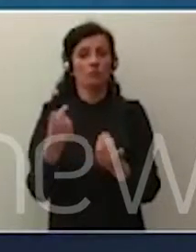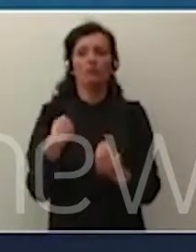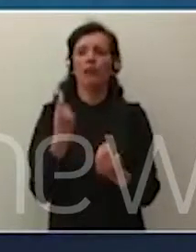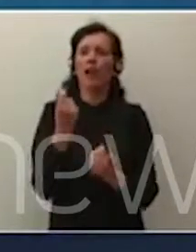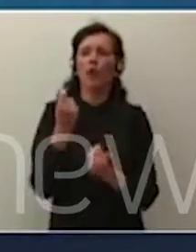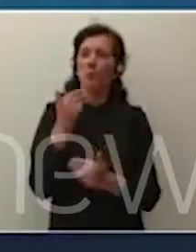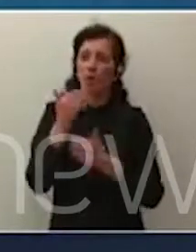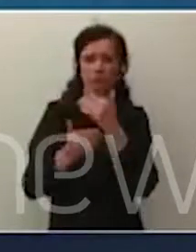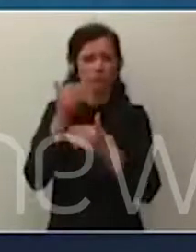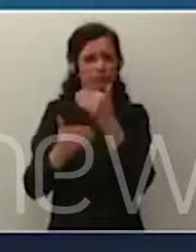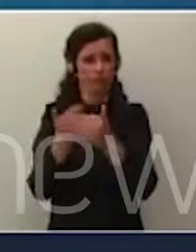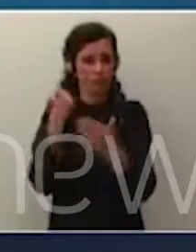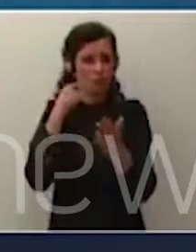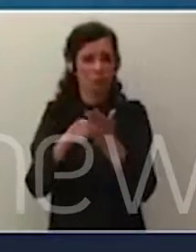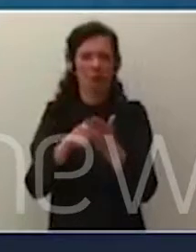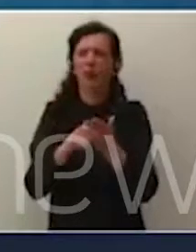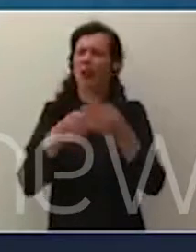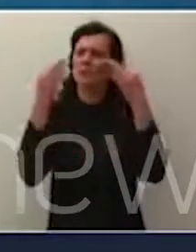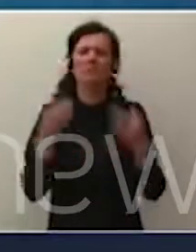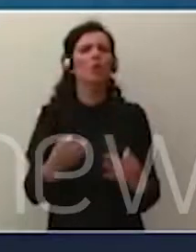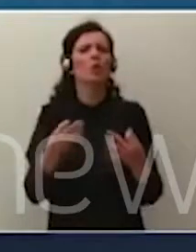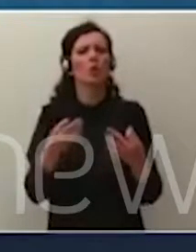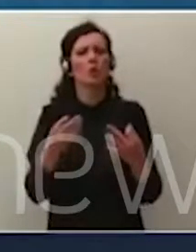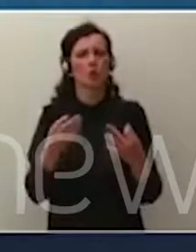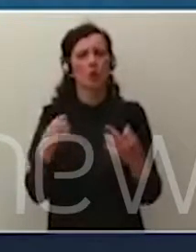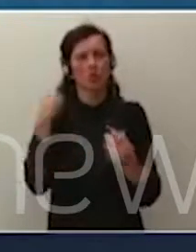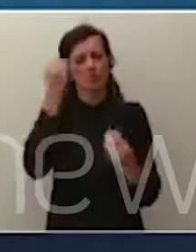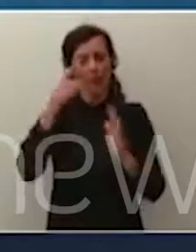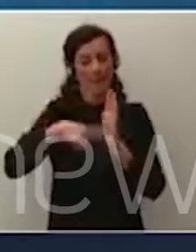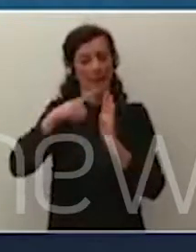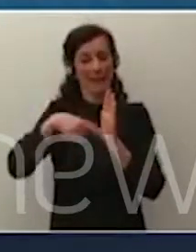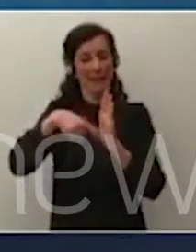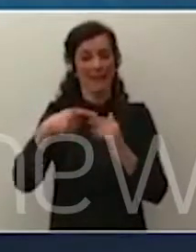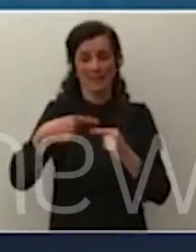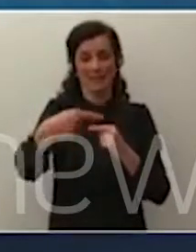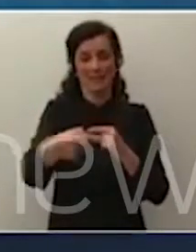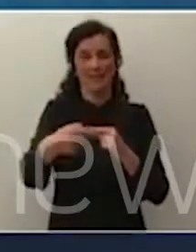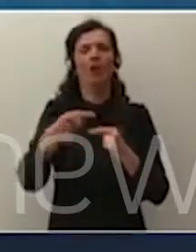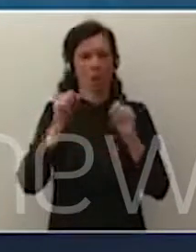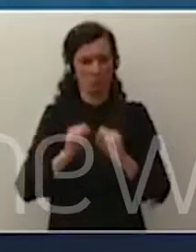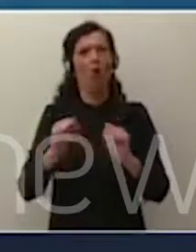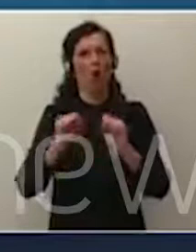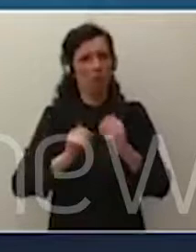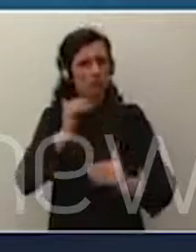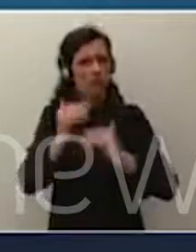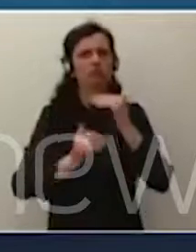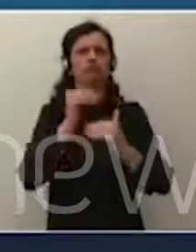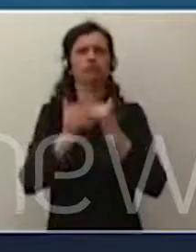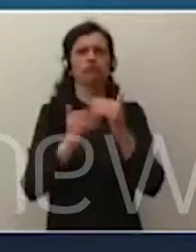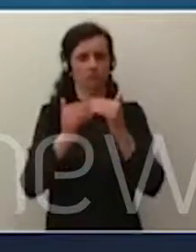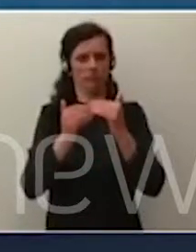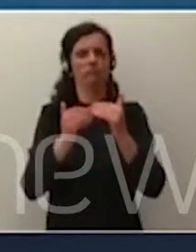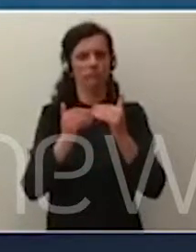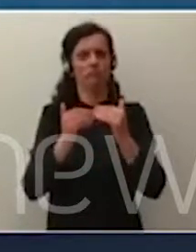avremo un rimbalzo molto forte nei prossimi mesi e poi dovremo attestarci